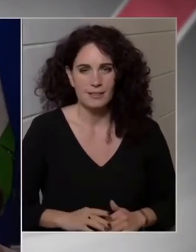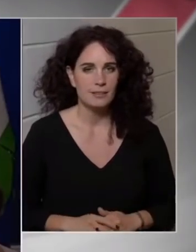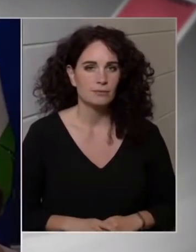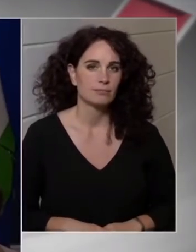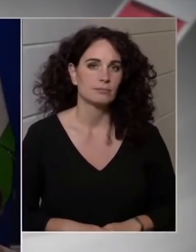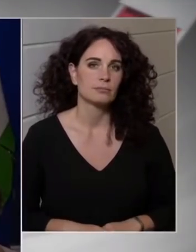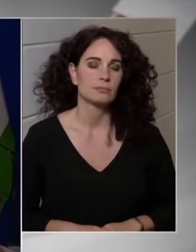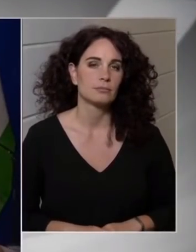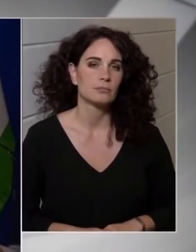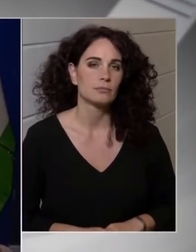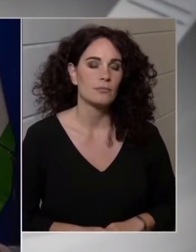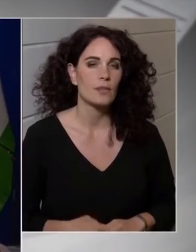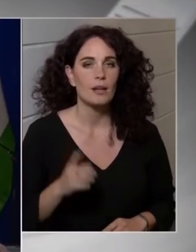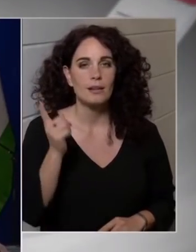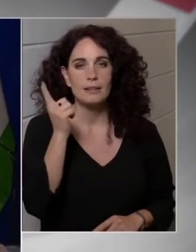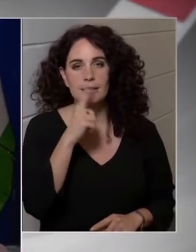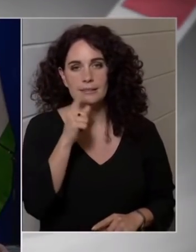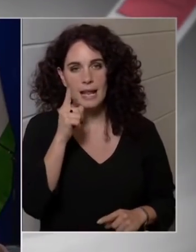Telex.